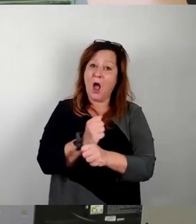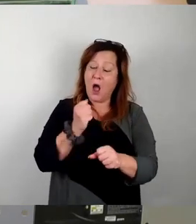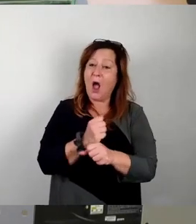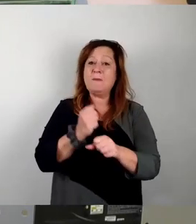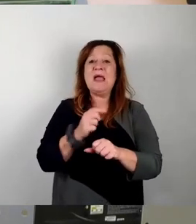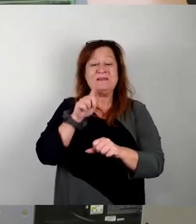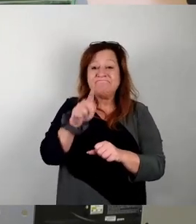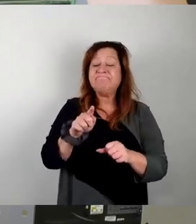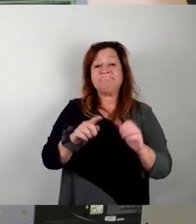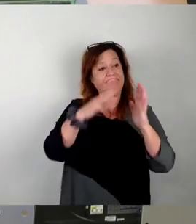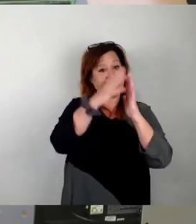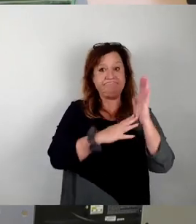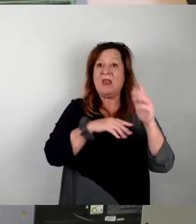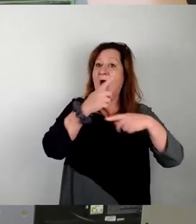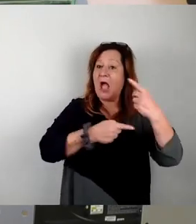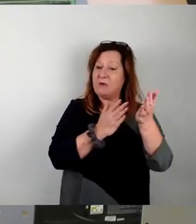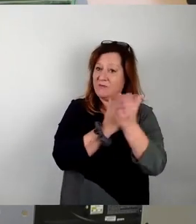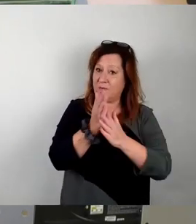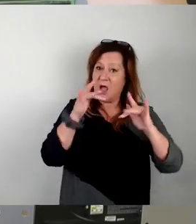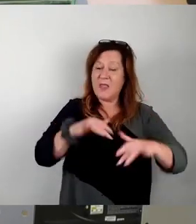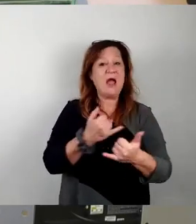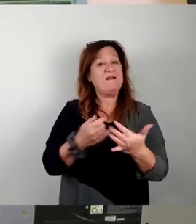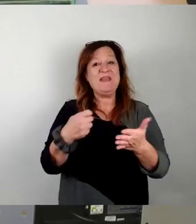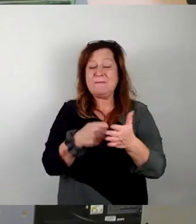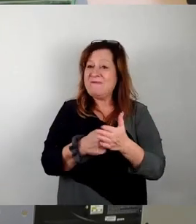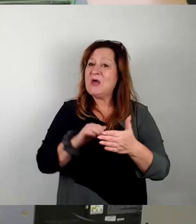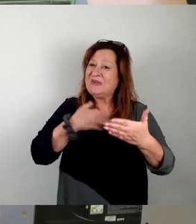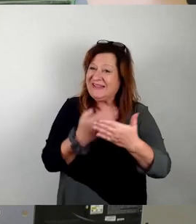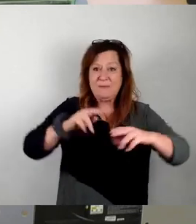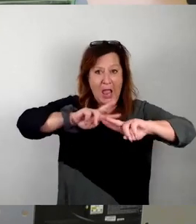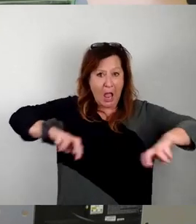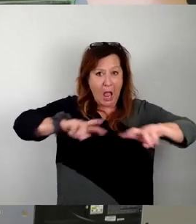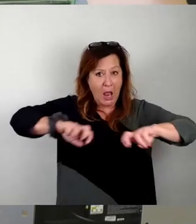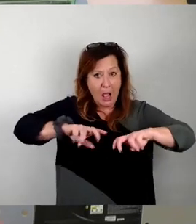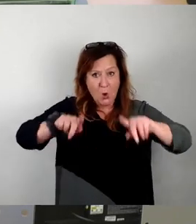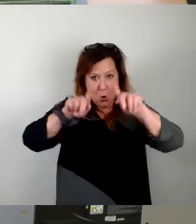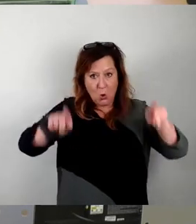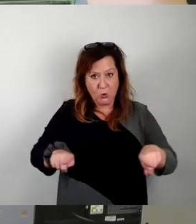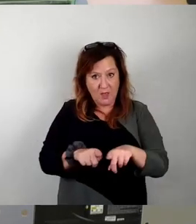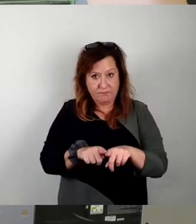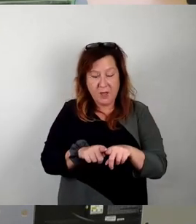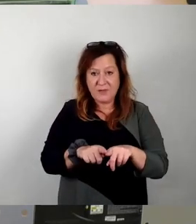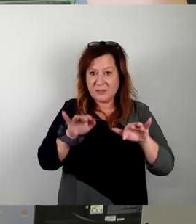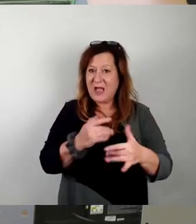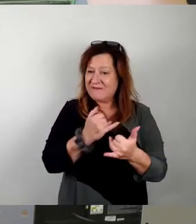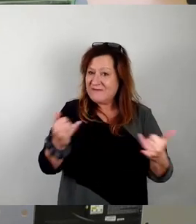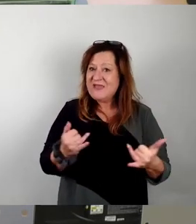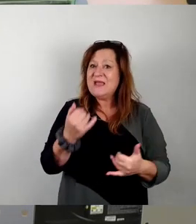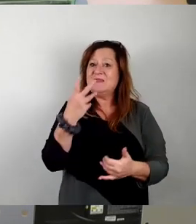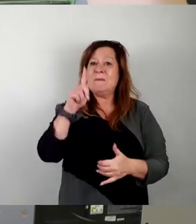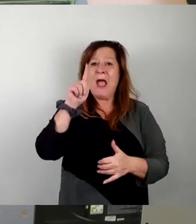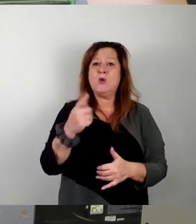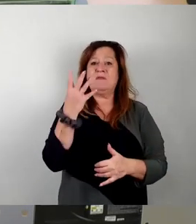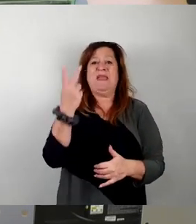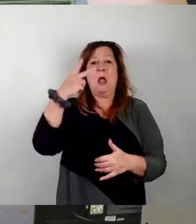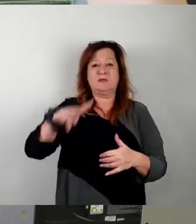welches Grundstück wie zu bewerten ist. Und es gibt eine Analyse, die eben sagt, wie man diese vielen Grundstücke, 224 sind es insgesamt,